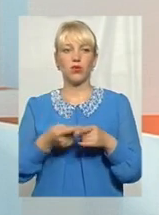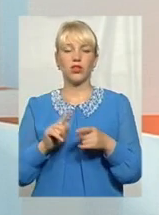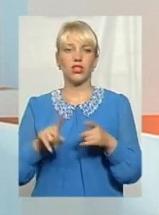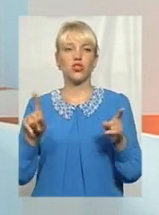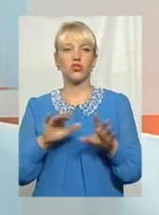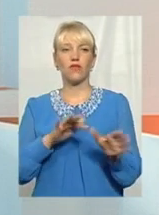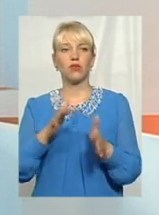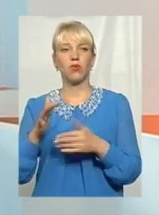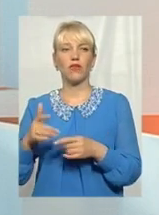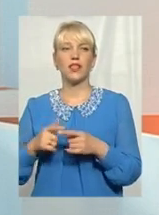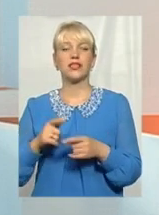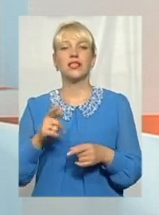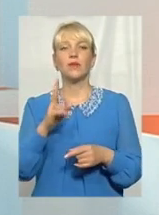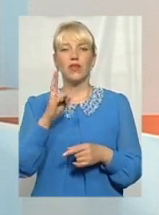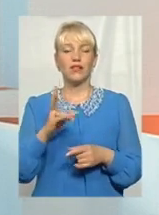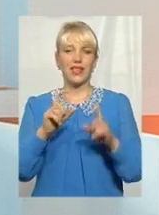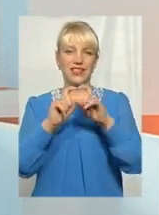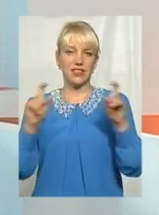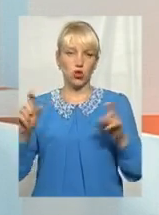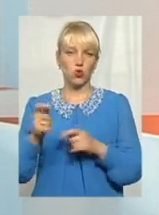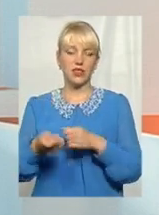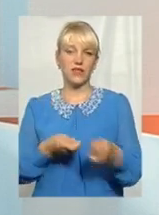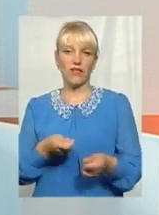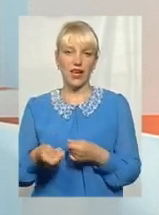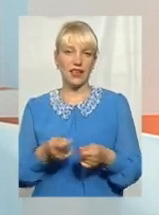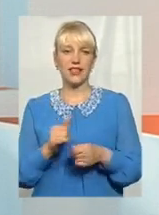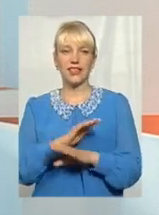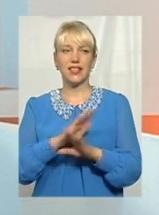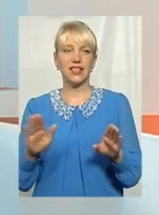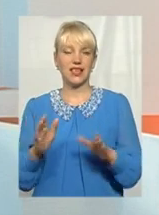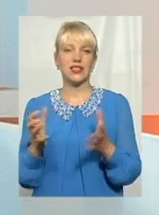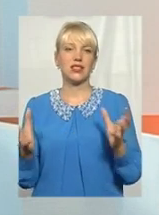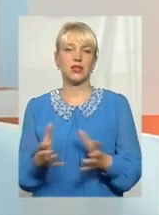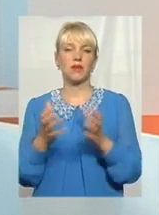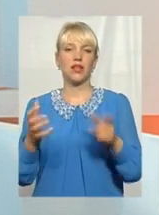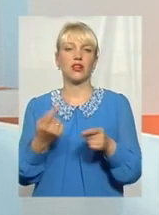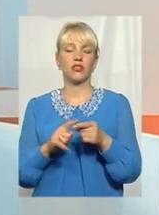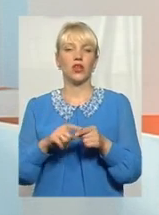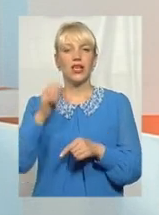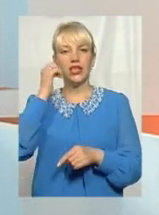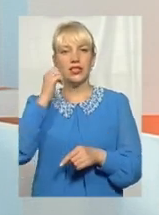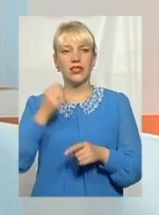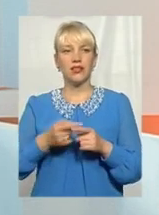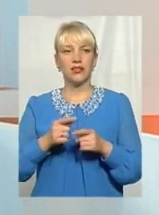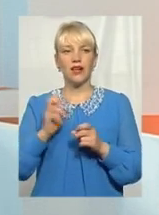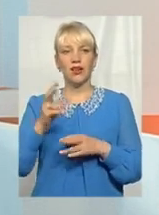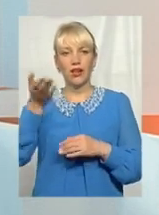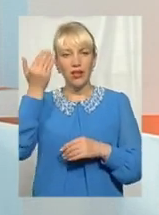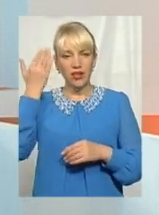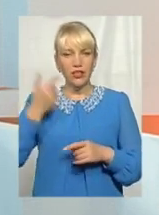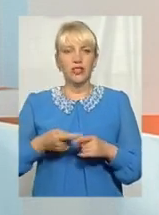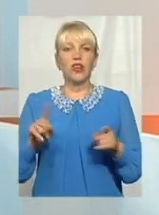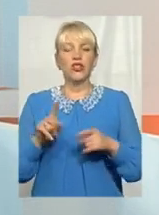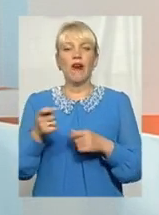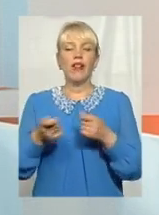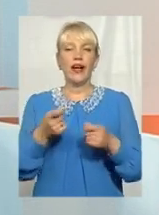відбувається в інституції владній і не зберігати той стереотип, який ми мали раніше, що